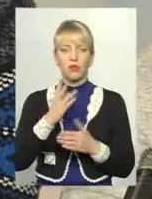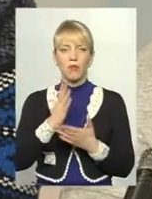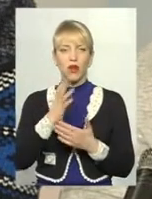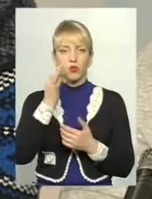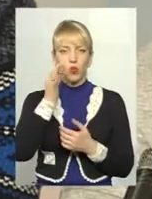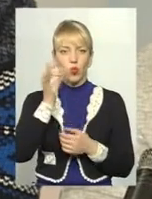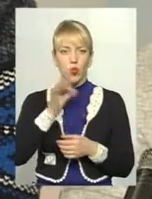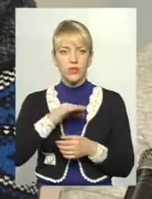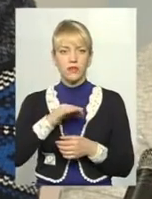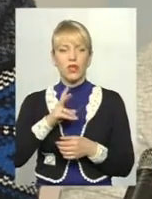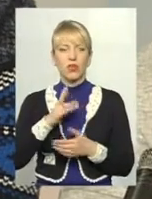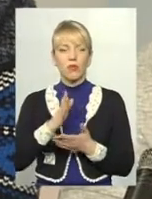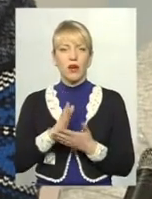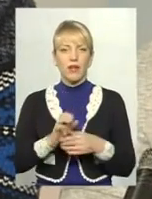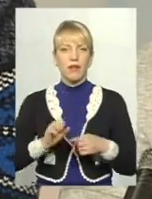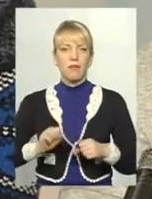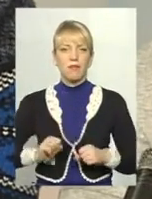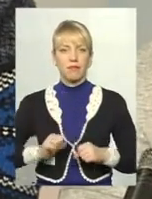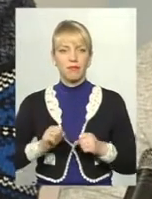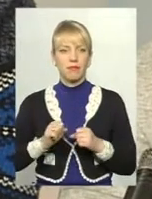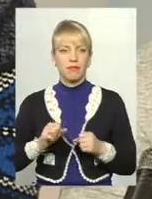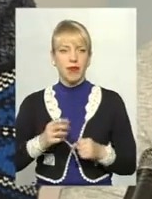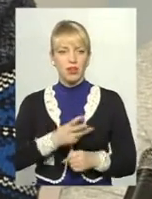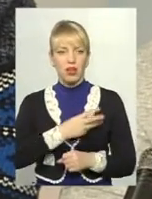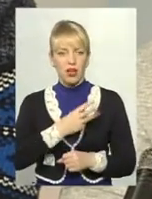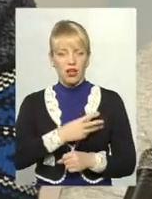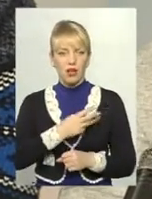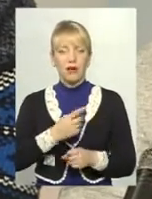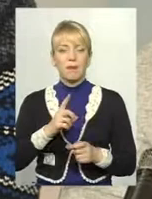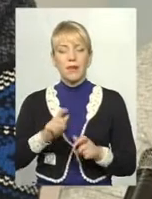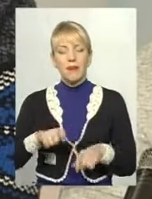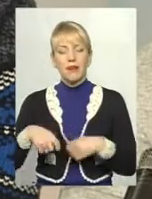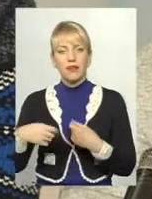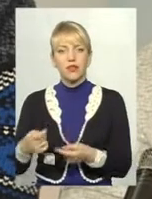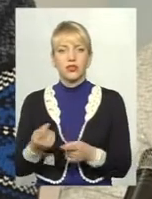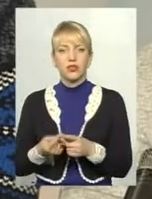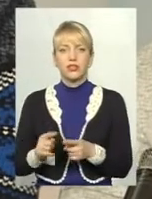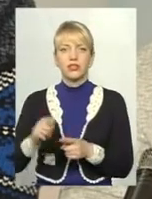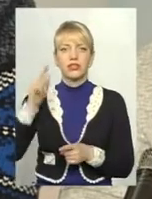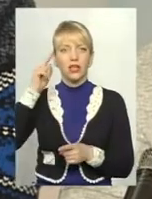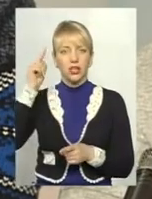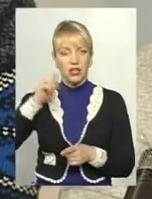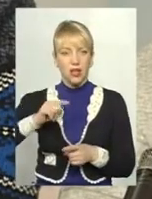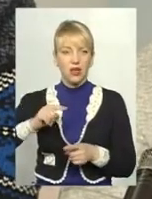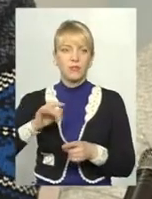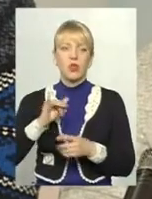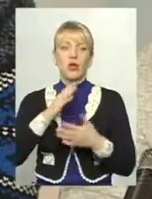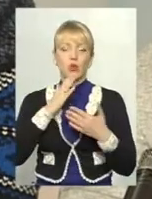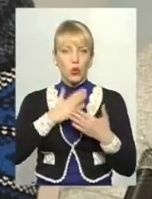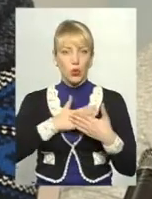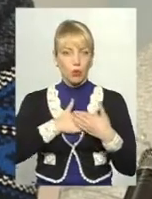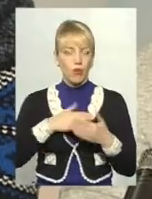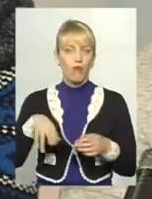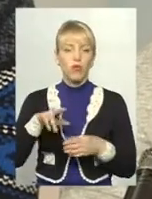мають бажання, і, звичайно, вони передають оці знання і любов до